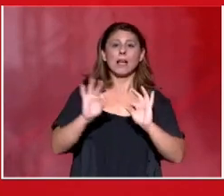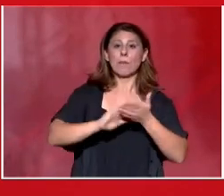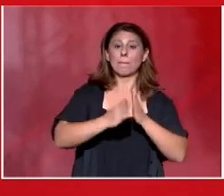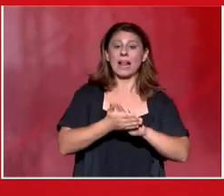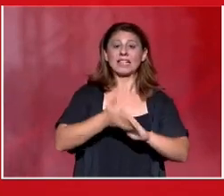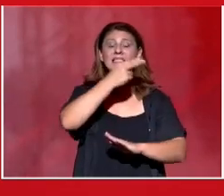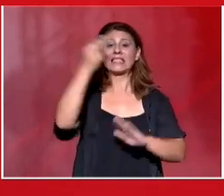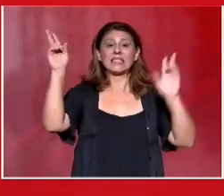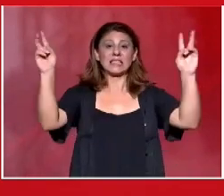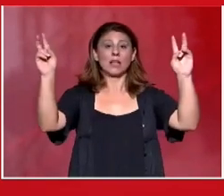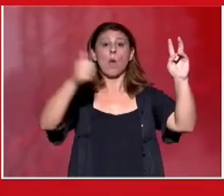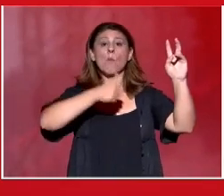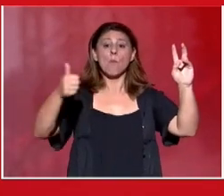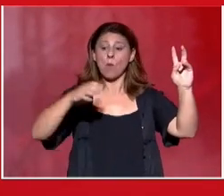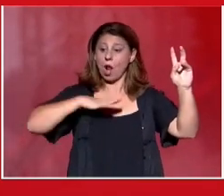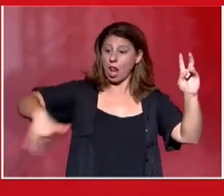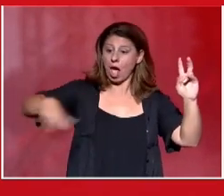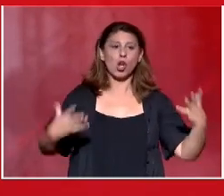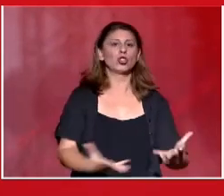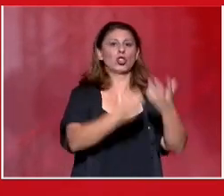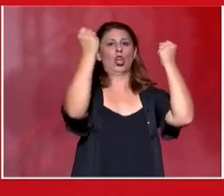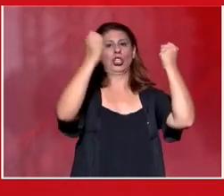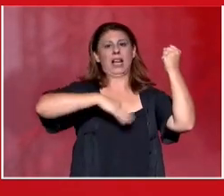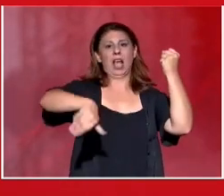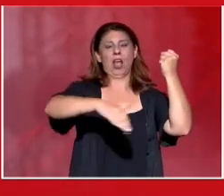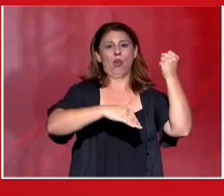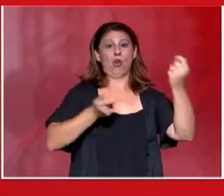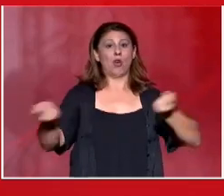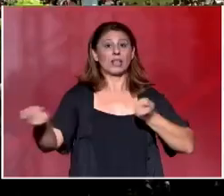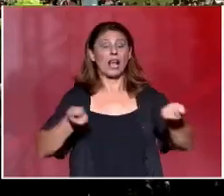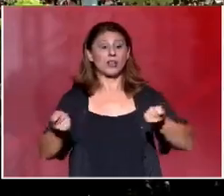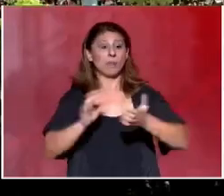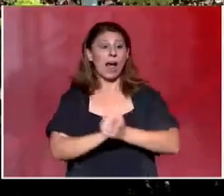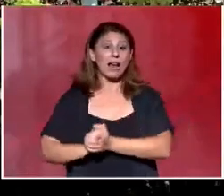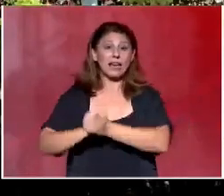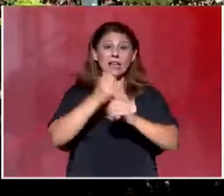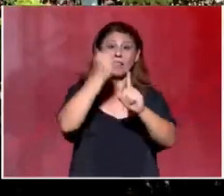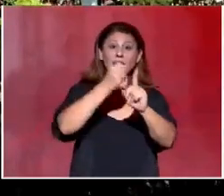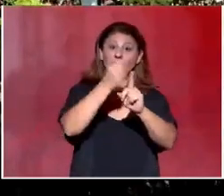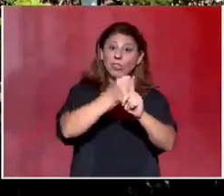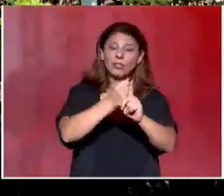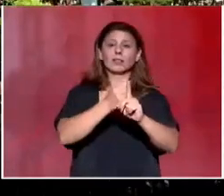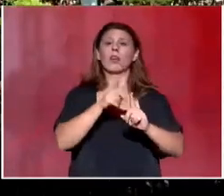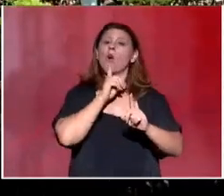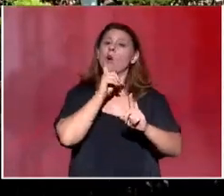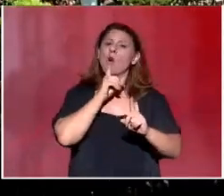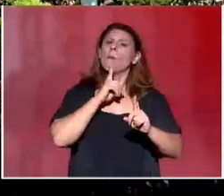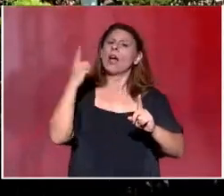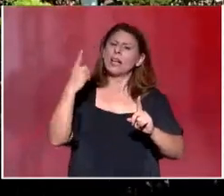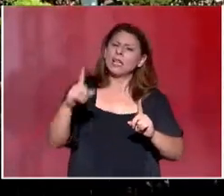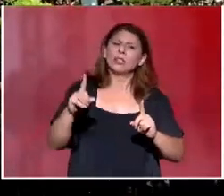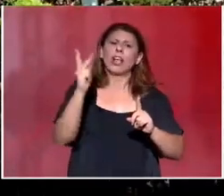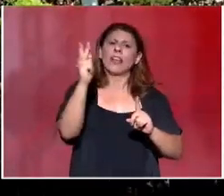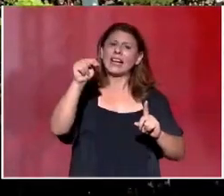το σύνθημα «Μόνο ο λαός σώζει το λαό». Να οργανώνουμε την αλληλεγγύη για τη διεκδίκηση, όπως εκατοντάδες